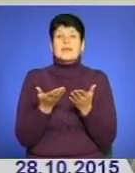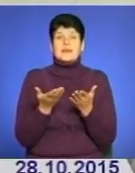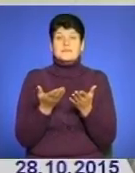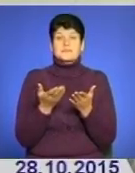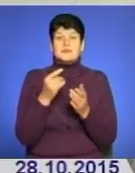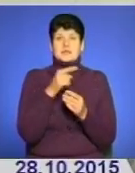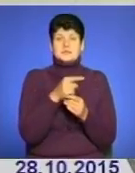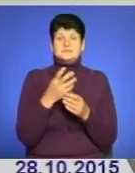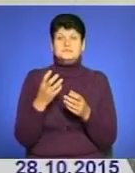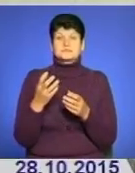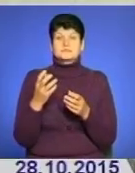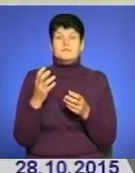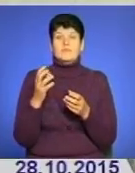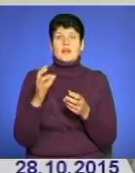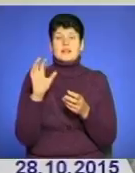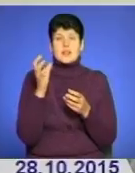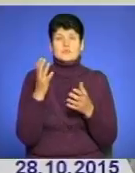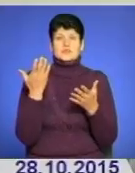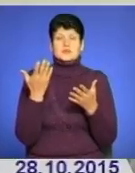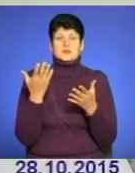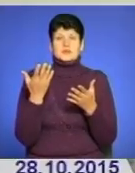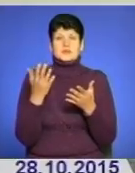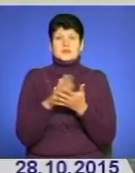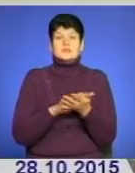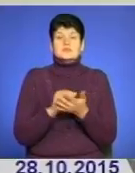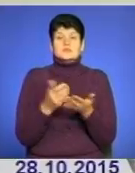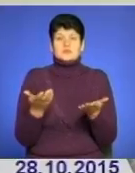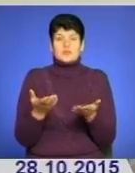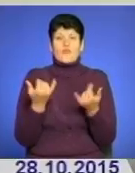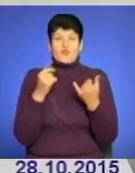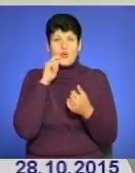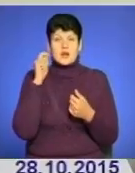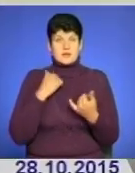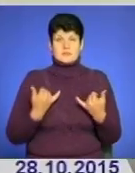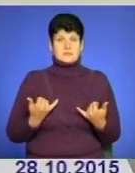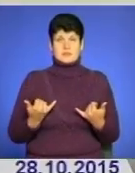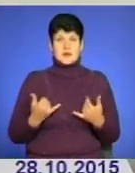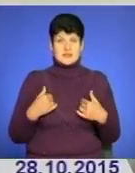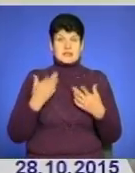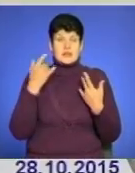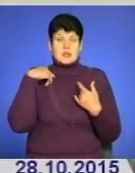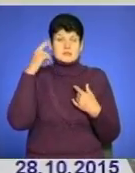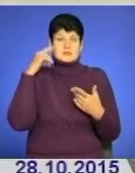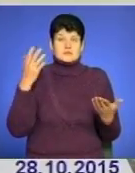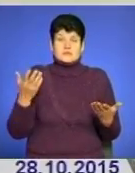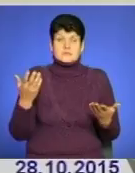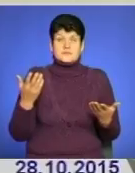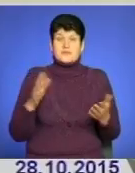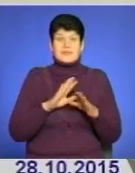потрібно буде утилізовувати, оскільки досі в Україні, наскільки мені відомо, не